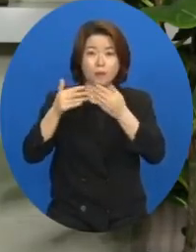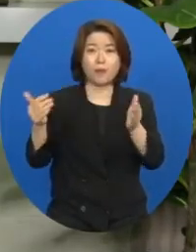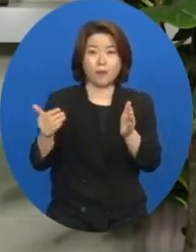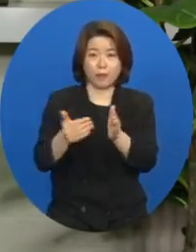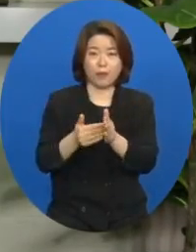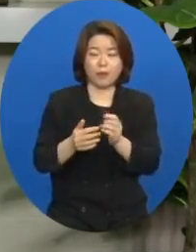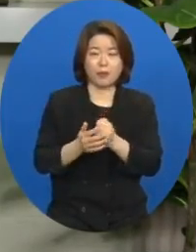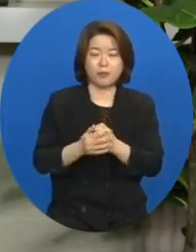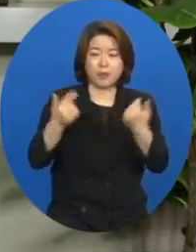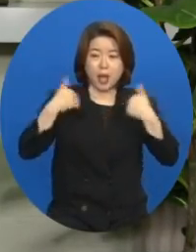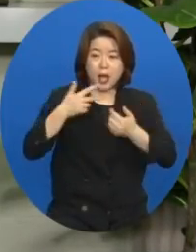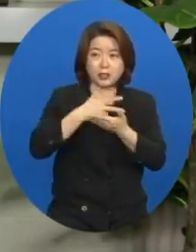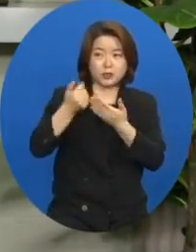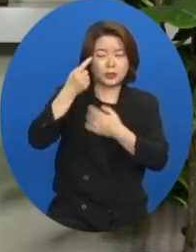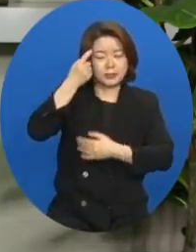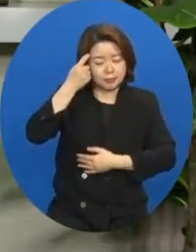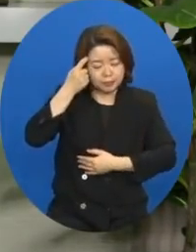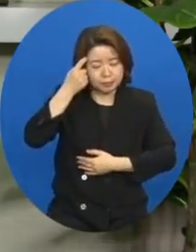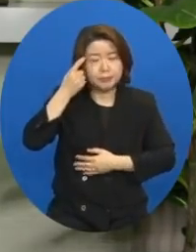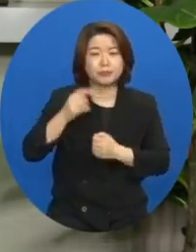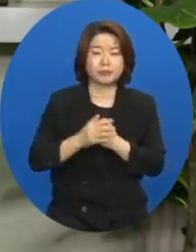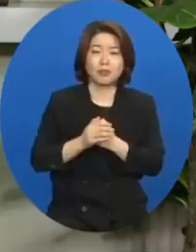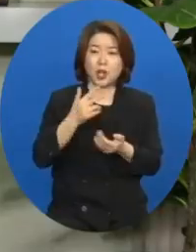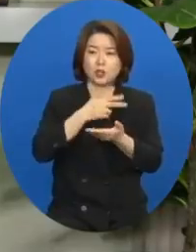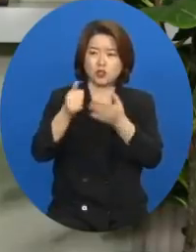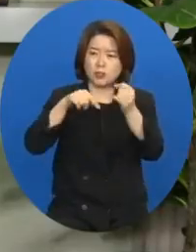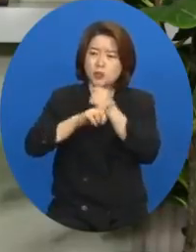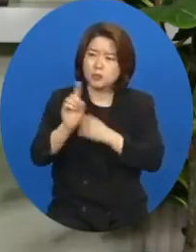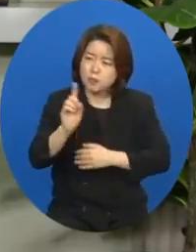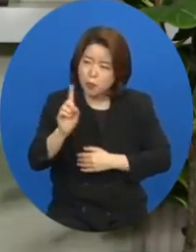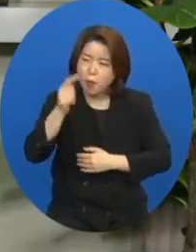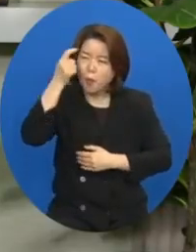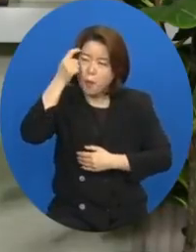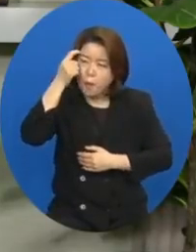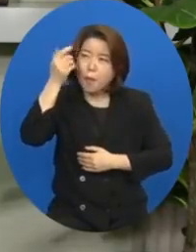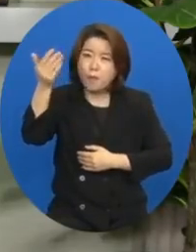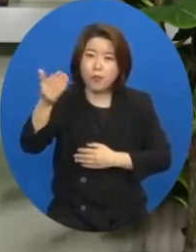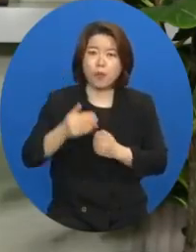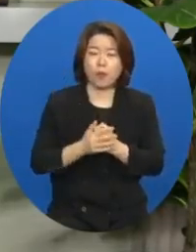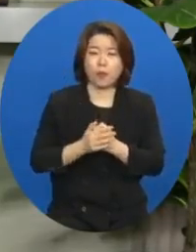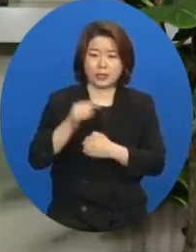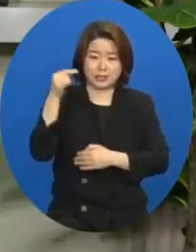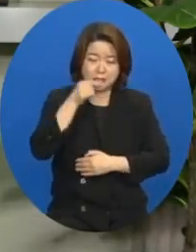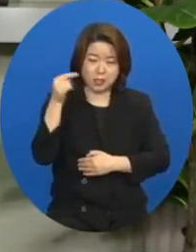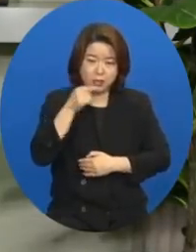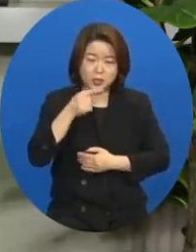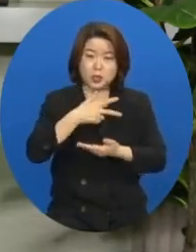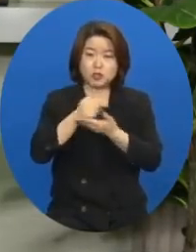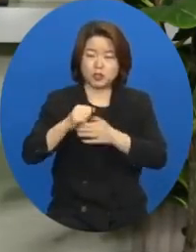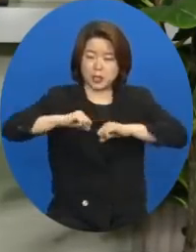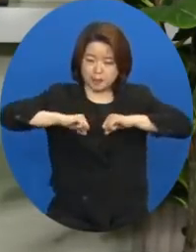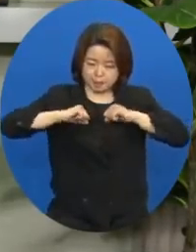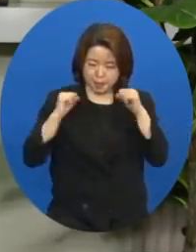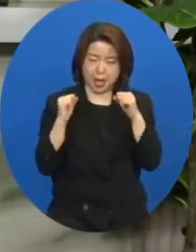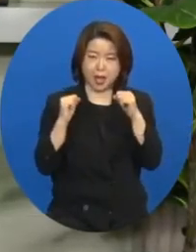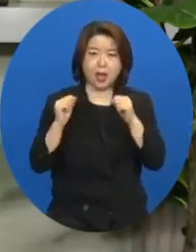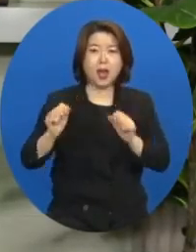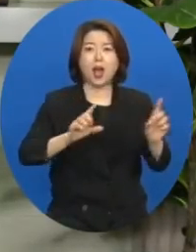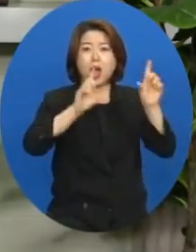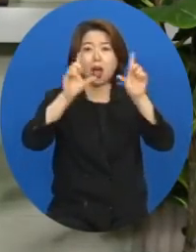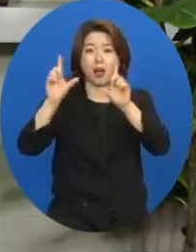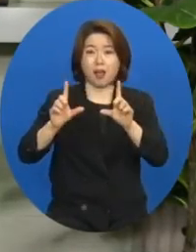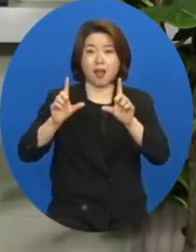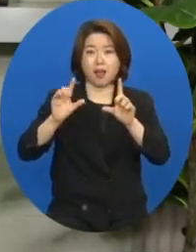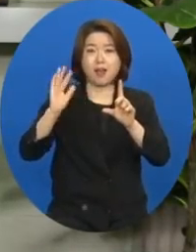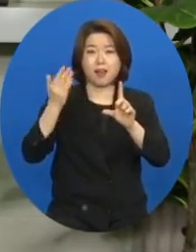주님을 의식하고 그리고 주님의 뜻을 구하고 그리고 철저히 주님께 복종하는 삶을 사는 겁니다.